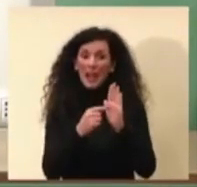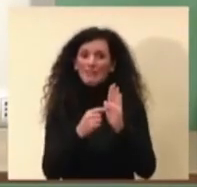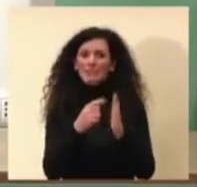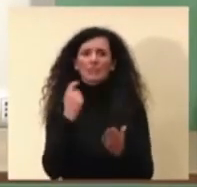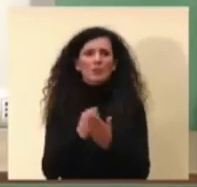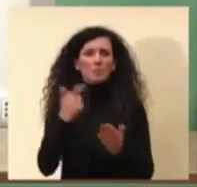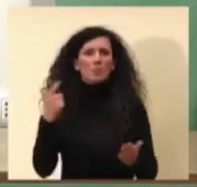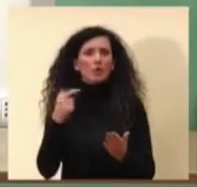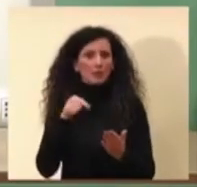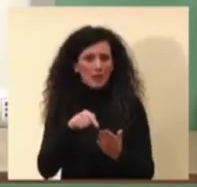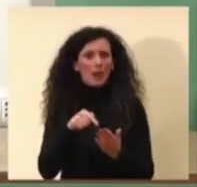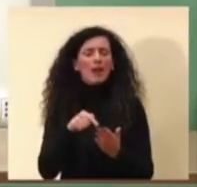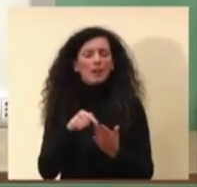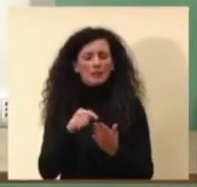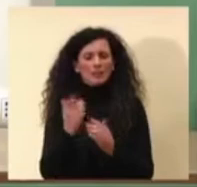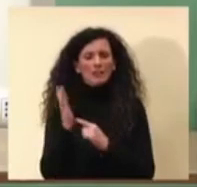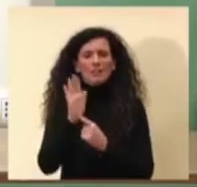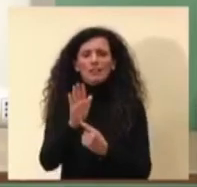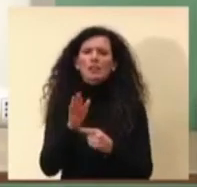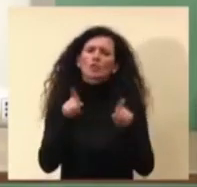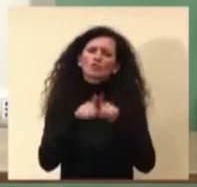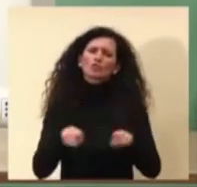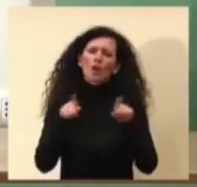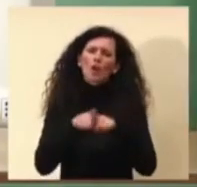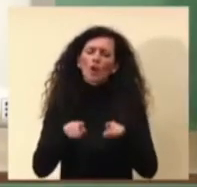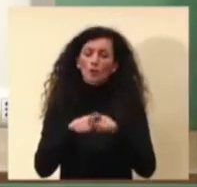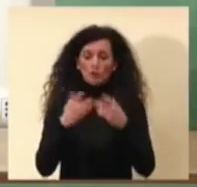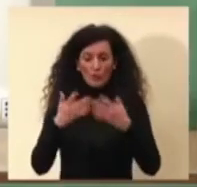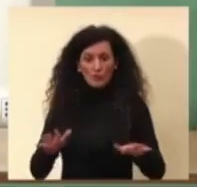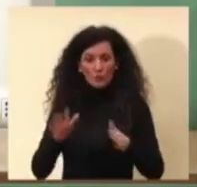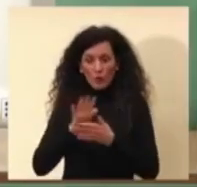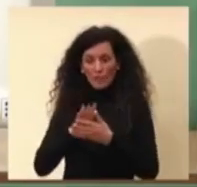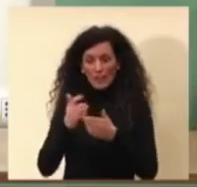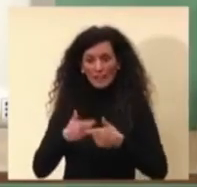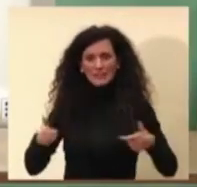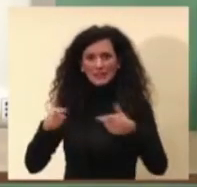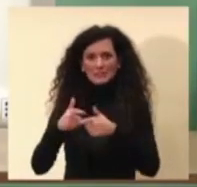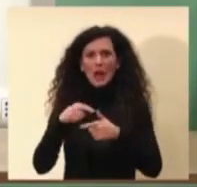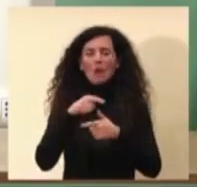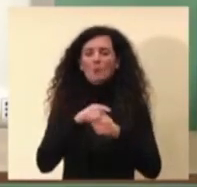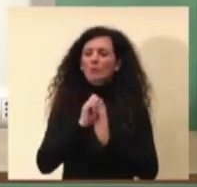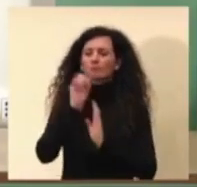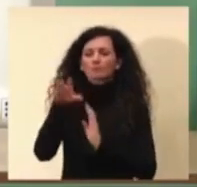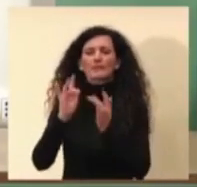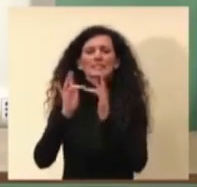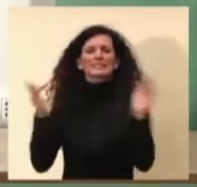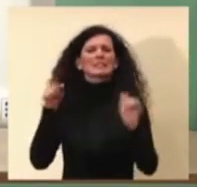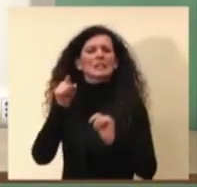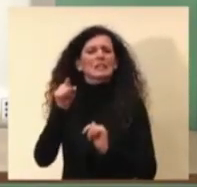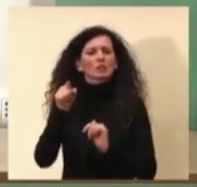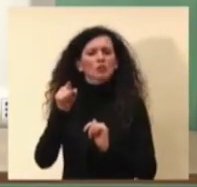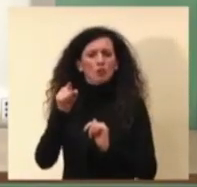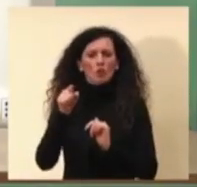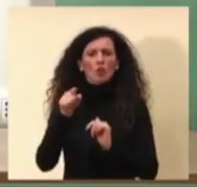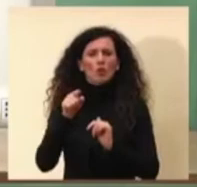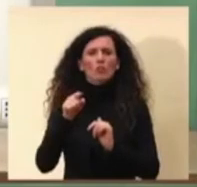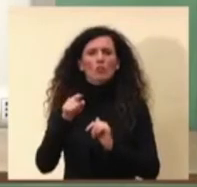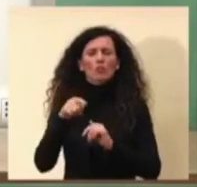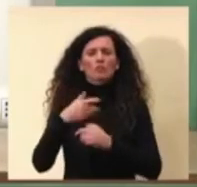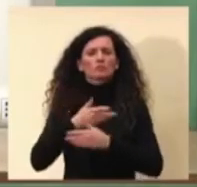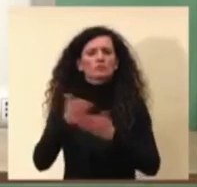pubblicati a fine conferenza stampa da parte sul sito del Ministero e quindi potrete avere accesso a tutti i dati come